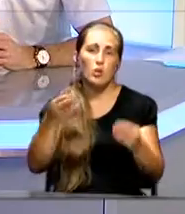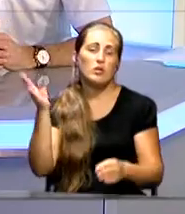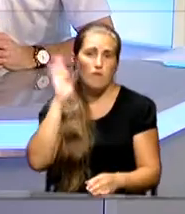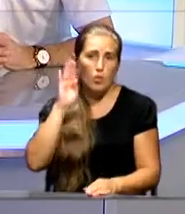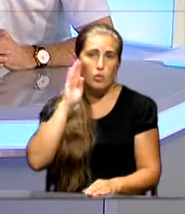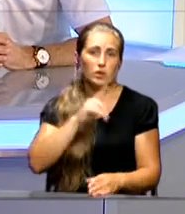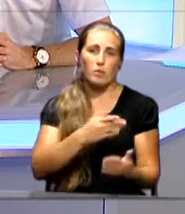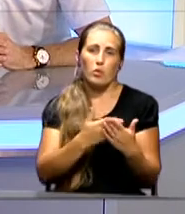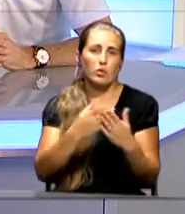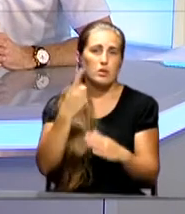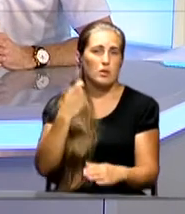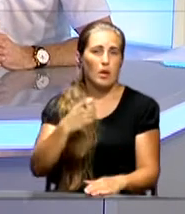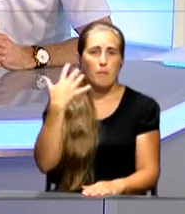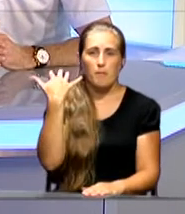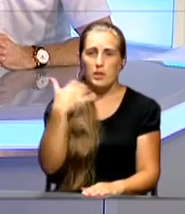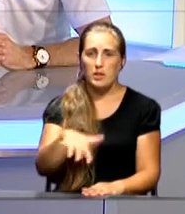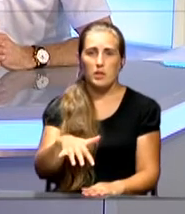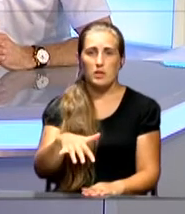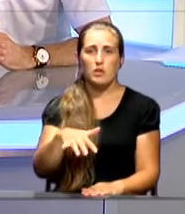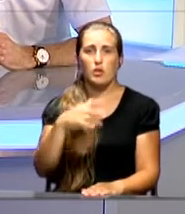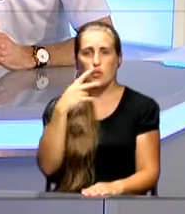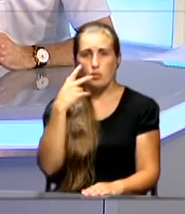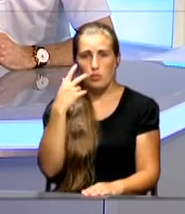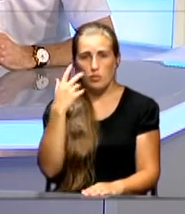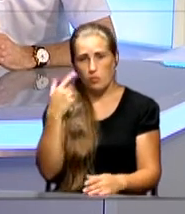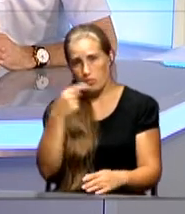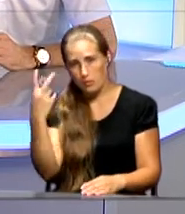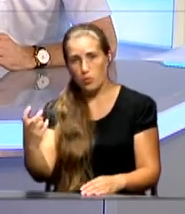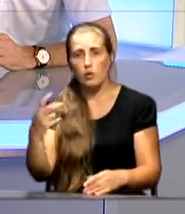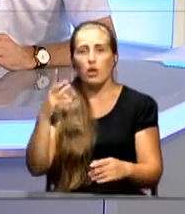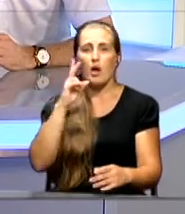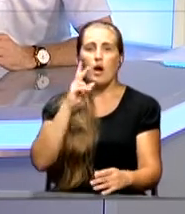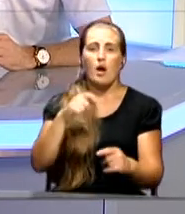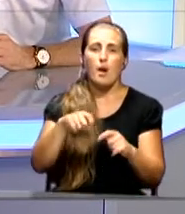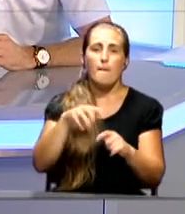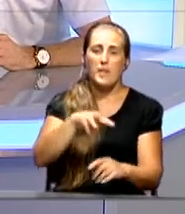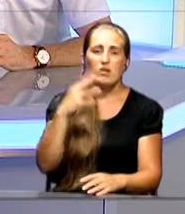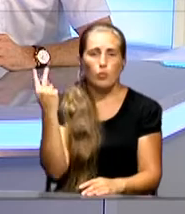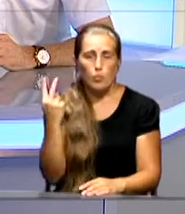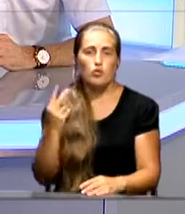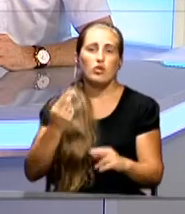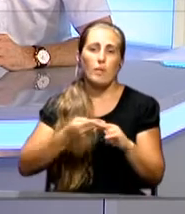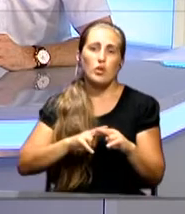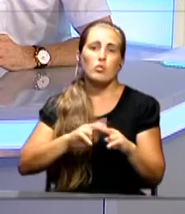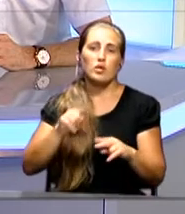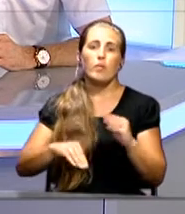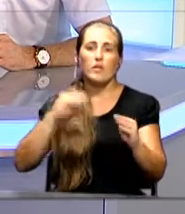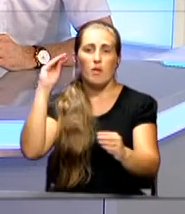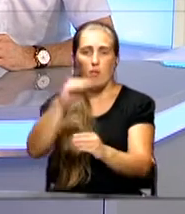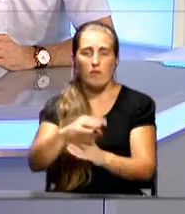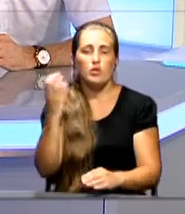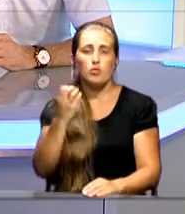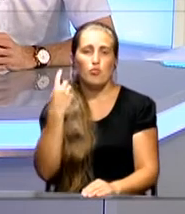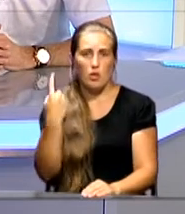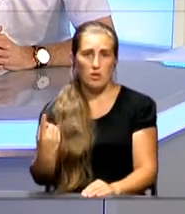составляет порядка 150-200 кубических метров в сутки. есть к тем существующим уже скважинам добавилась еще одна.